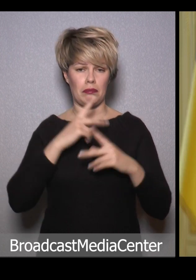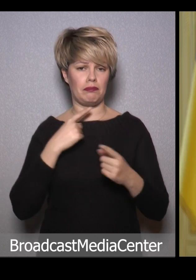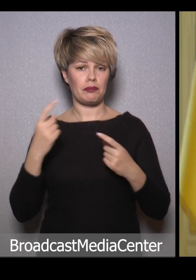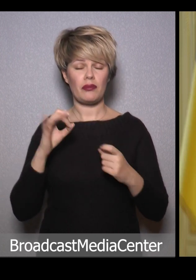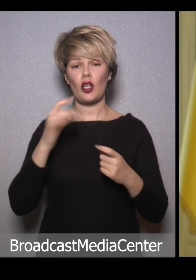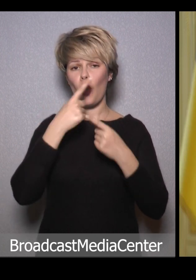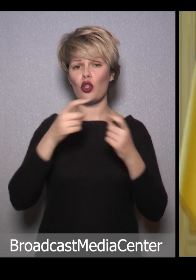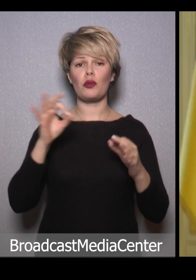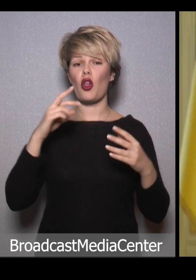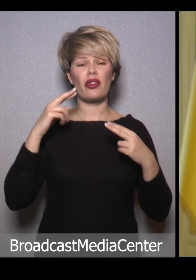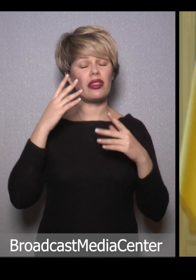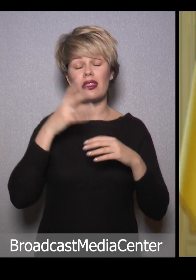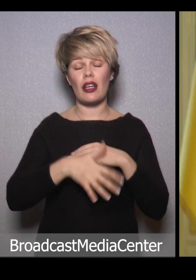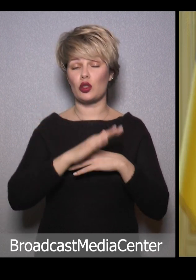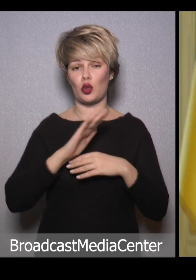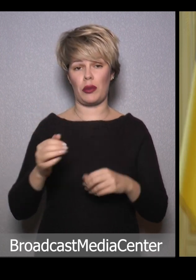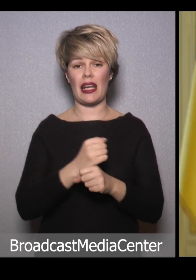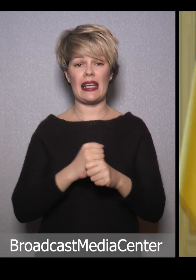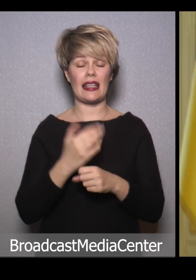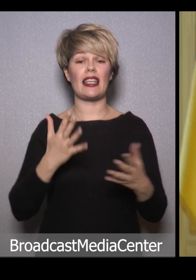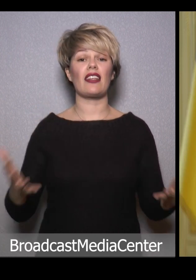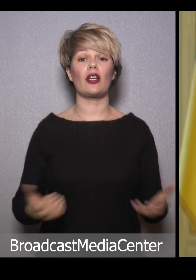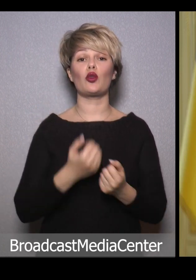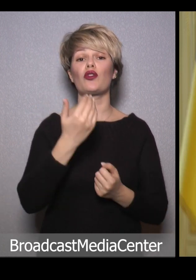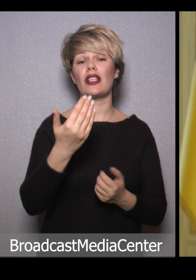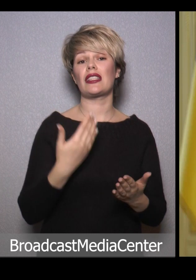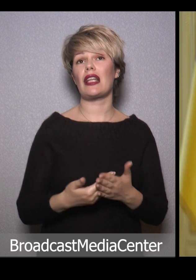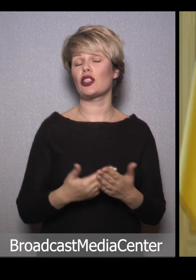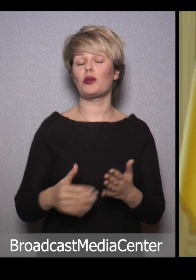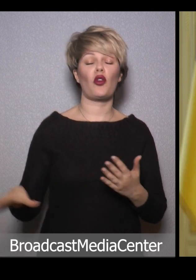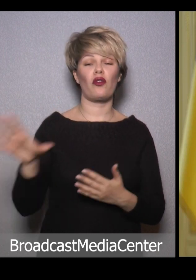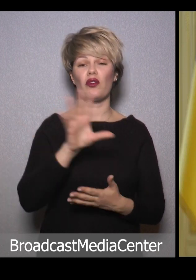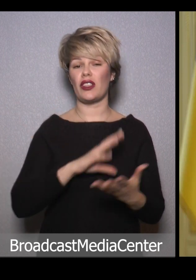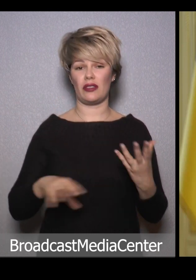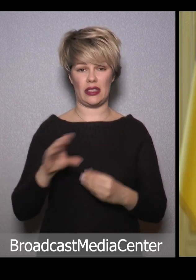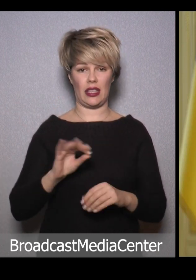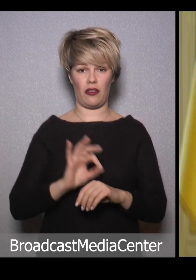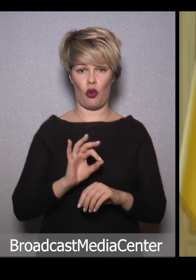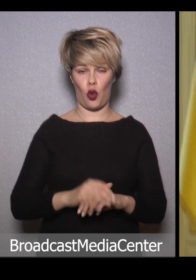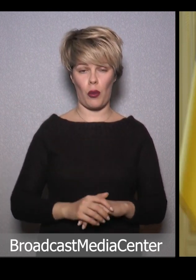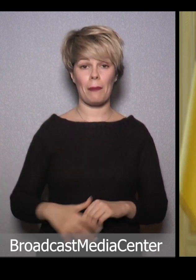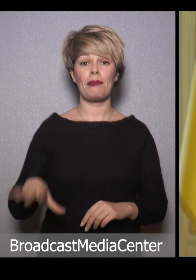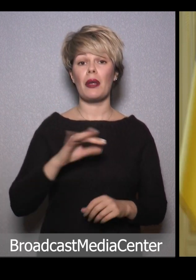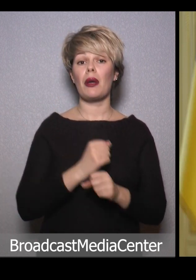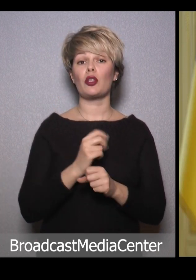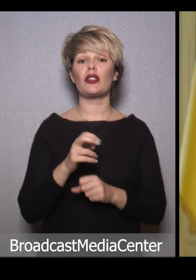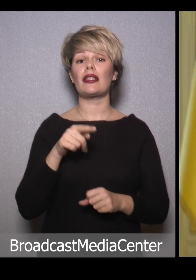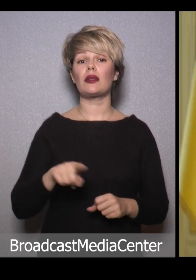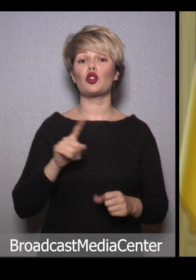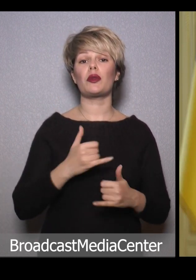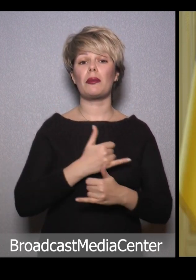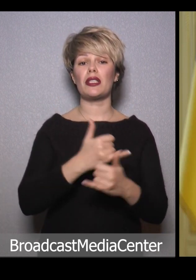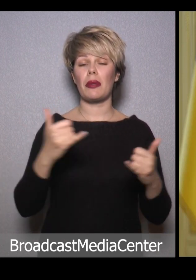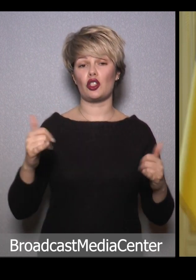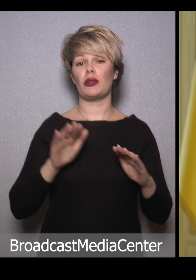незрозумілі ліки, які врятують вас начебто від усіх хвороб. Ми працюємо над тим, щоб